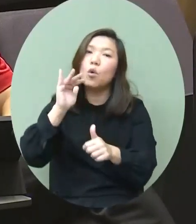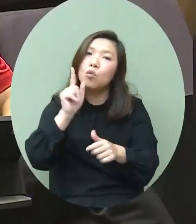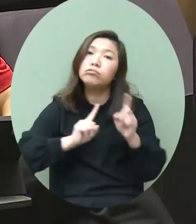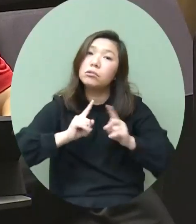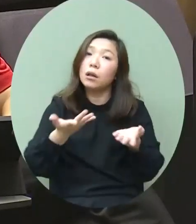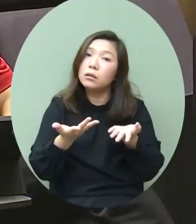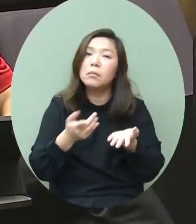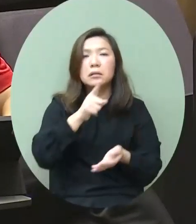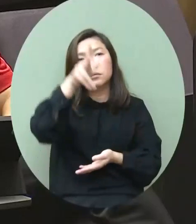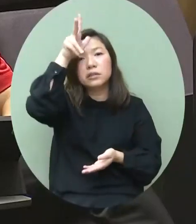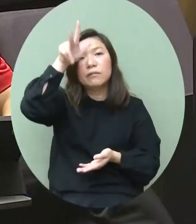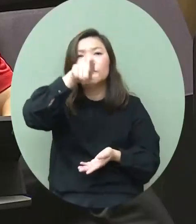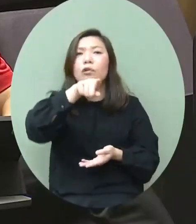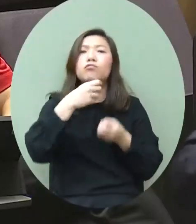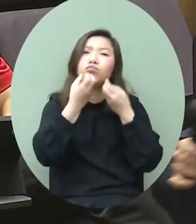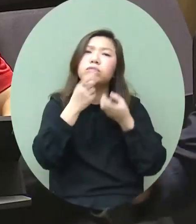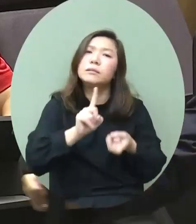政府的立場現在是怎樣